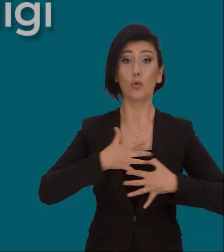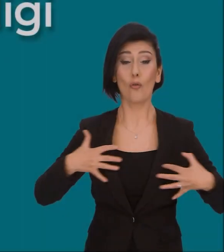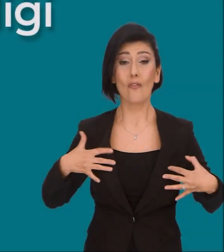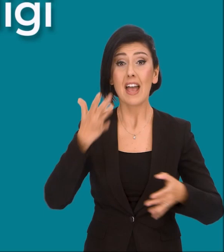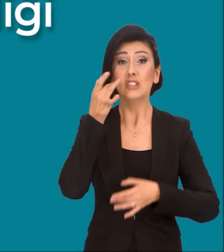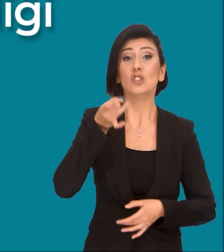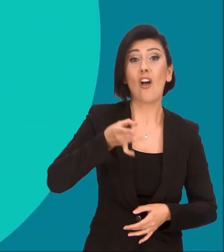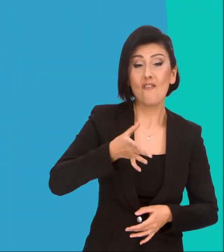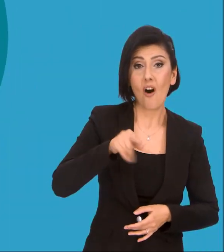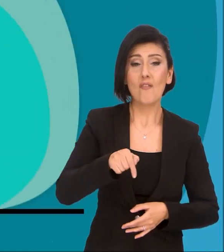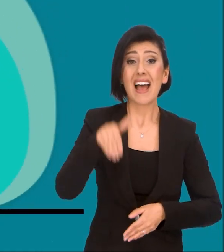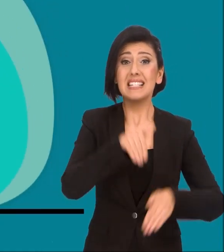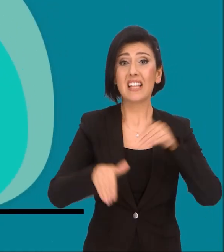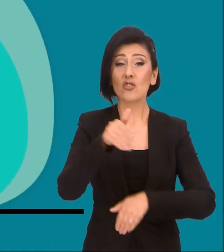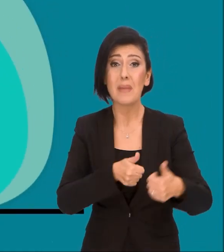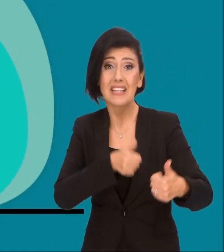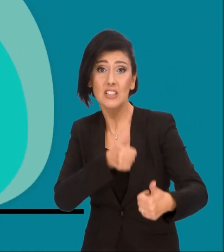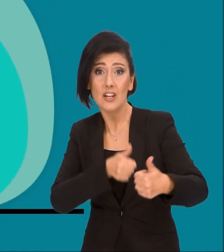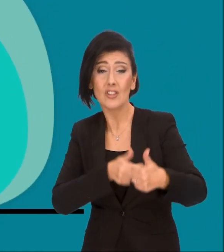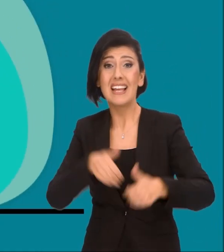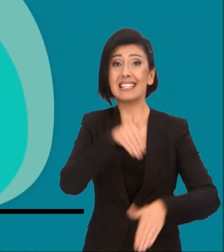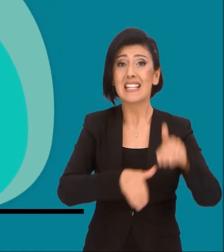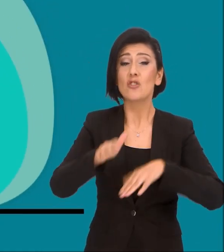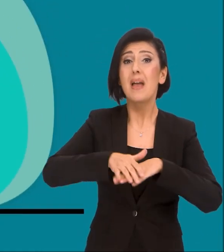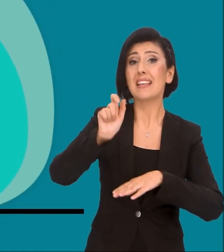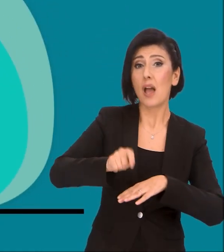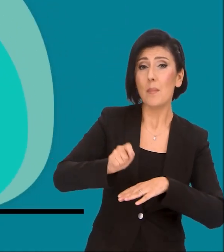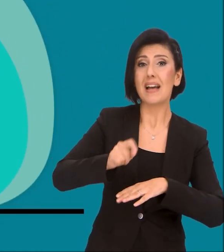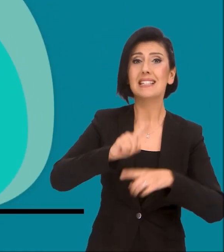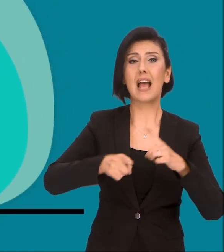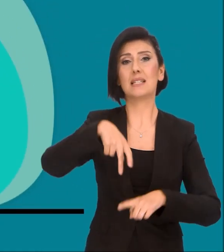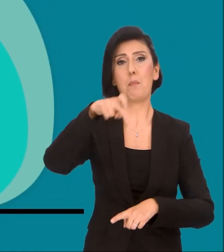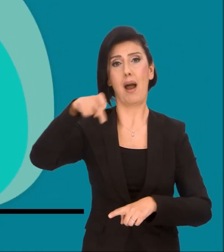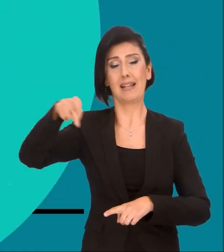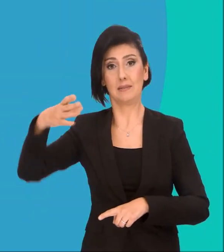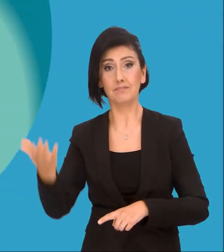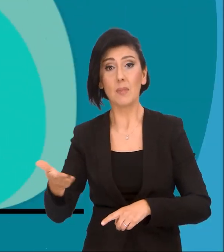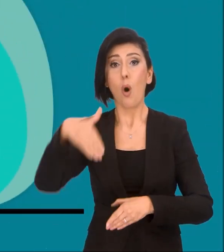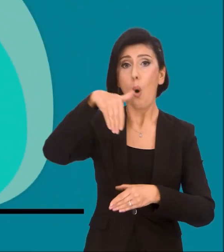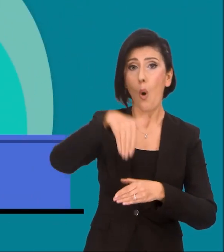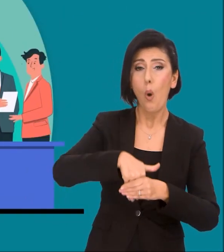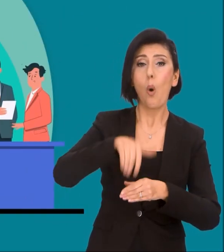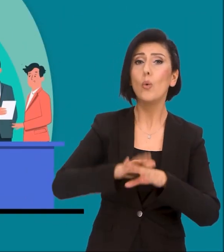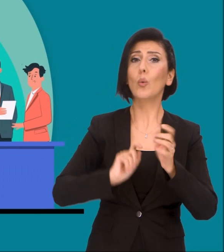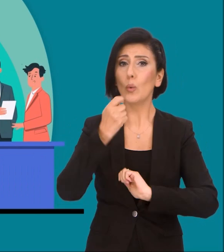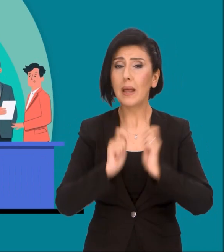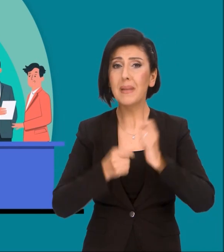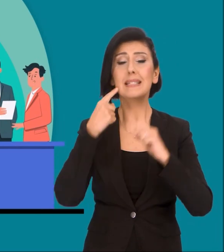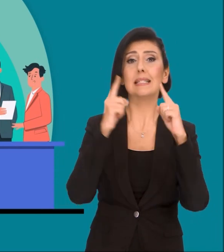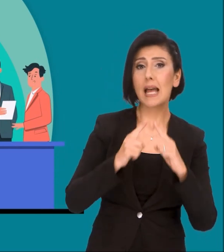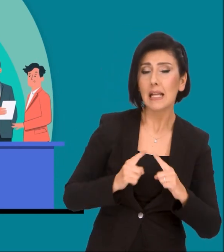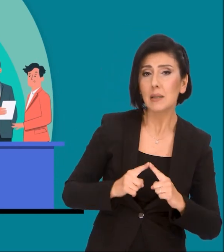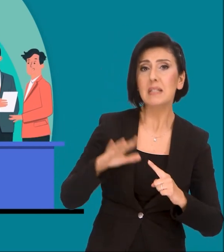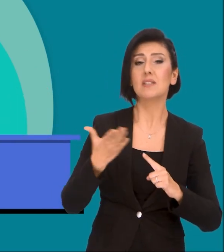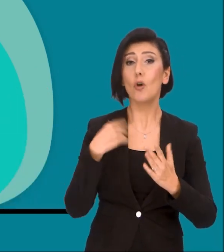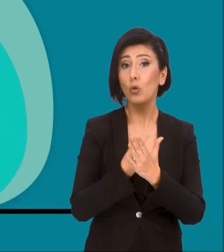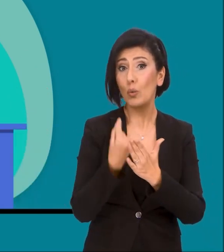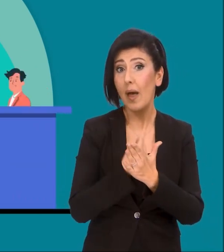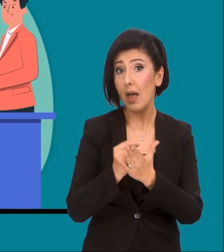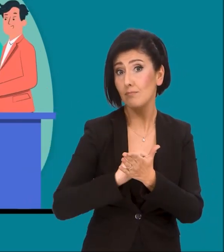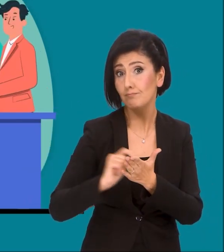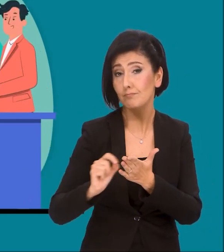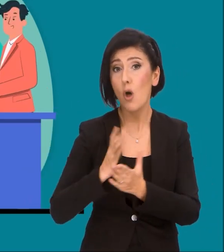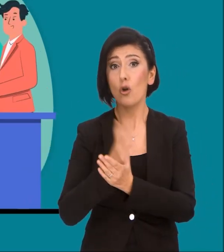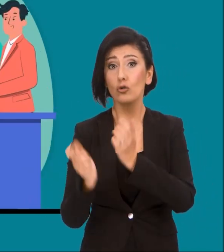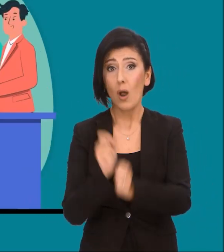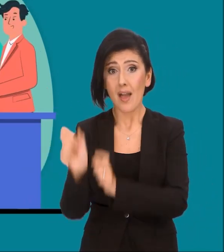güvenilirliği ve şeffaflık Seçimde yarışanlar da, seçimi yapanlar da siyasi partilerdir. Oyların kullanılması, sayılması ve tutanağa